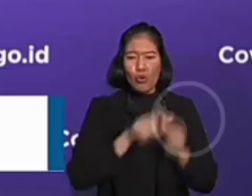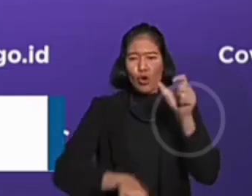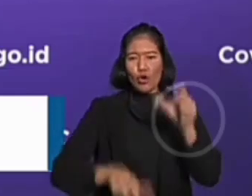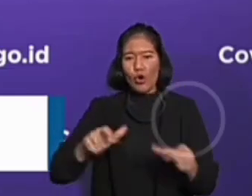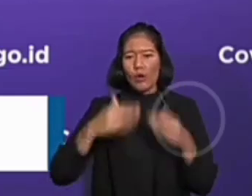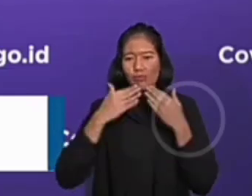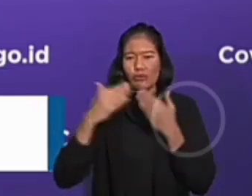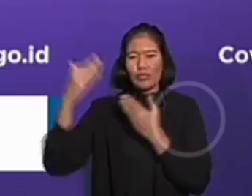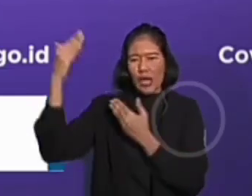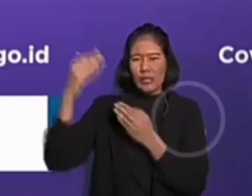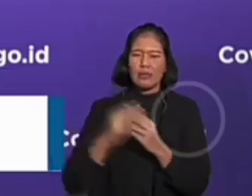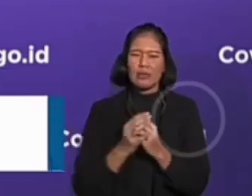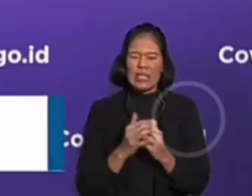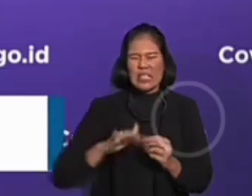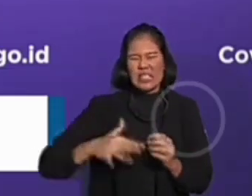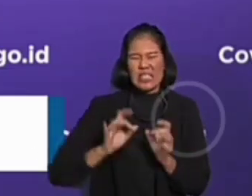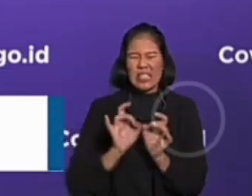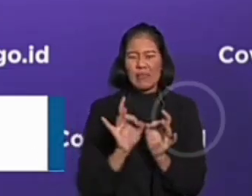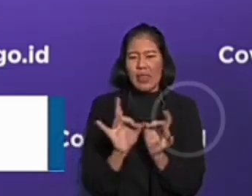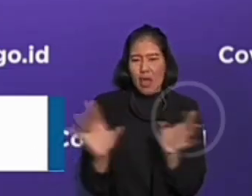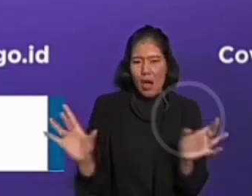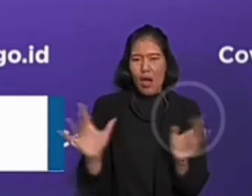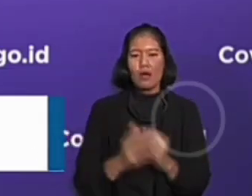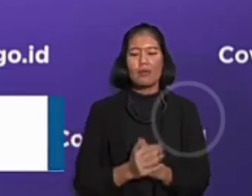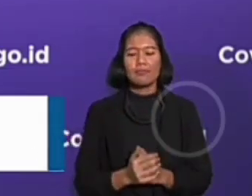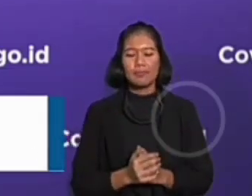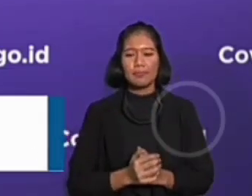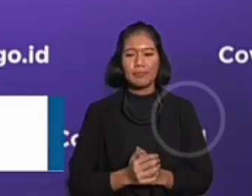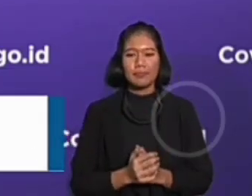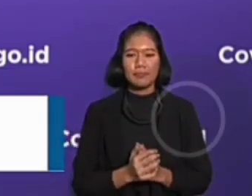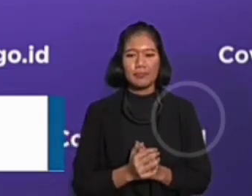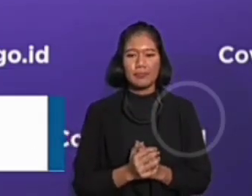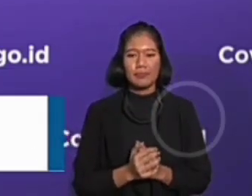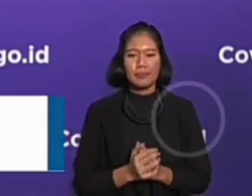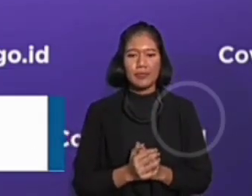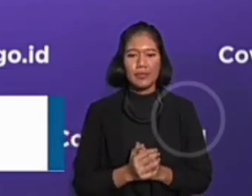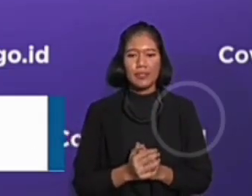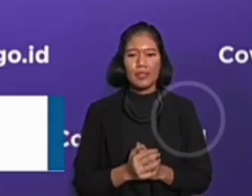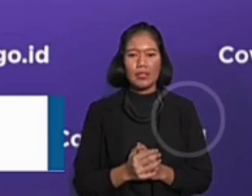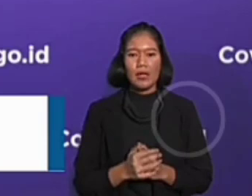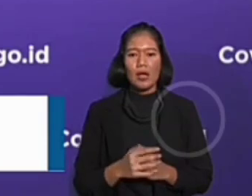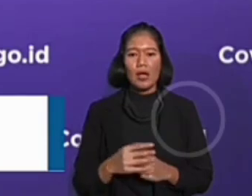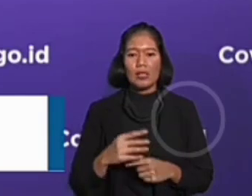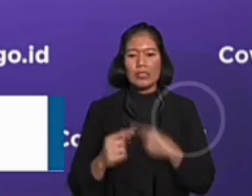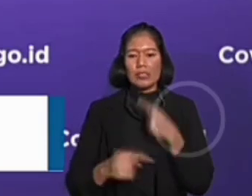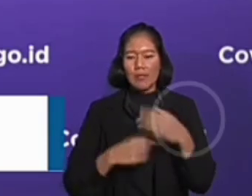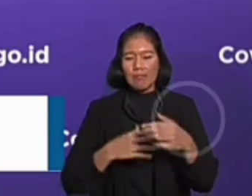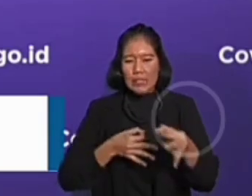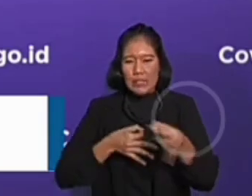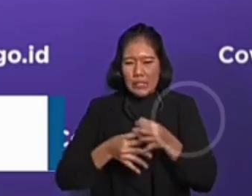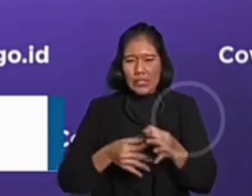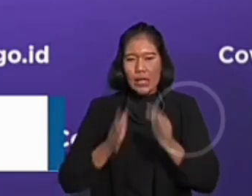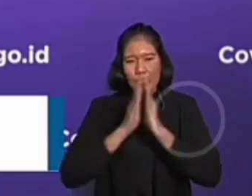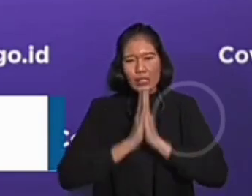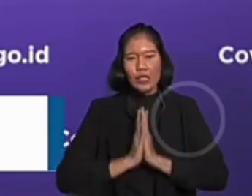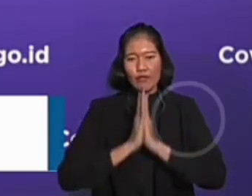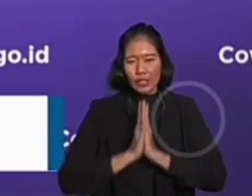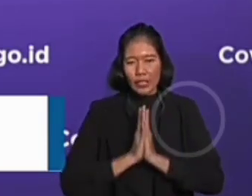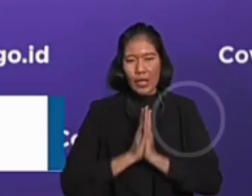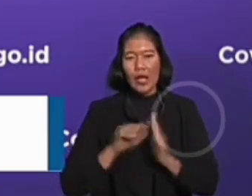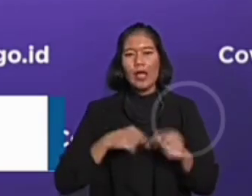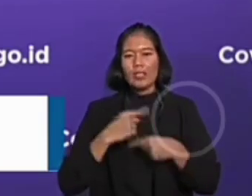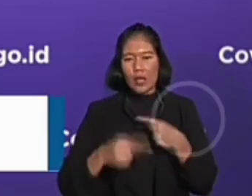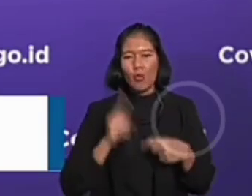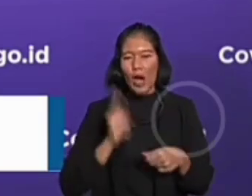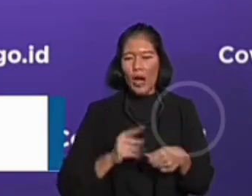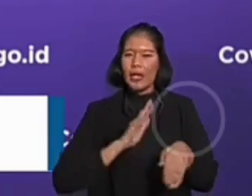pasti sedikit berbeda dengan tahun-tahun sebelumnya. Setiap kali menjelang Idul Fitri menjadi sebuah tradisi yang